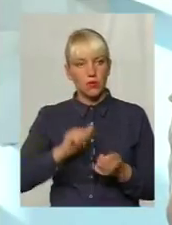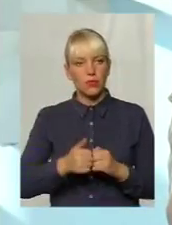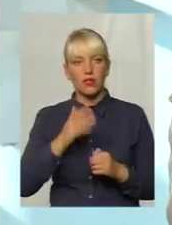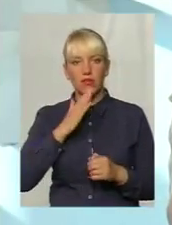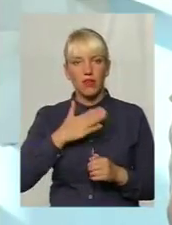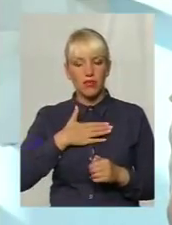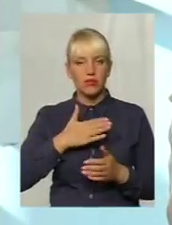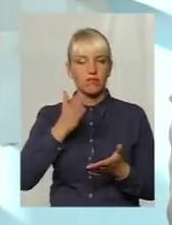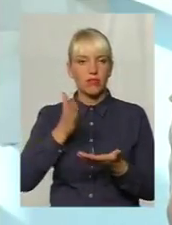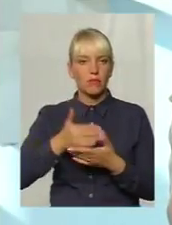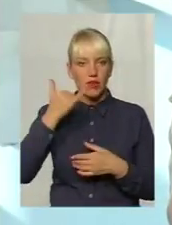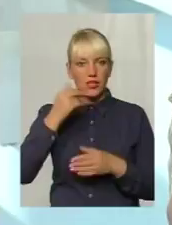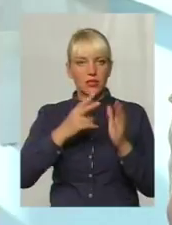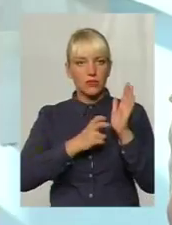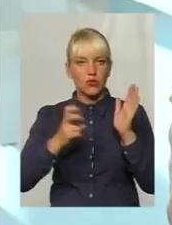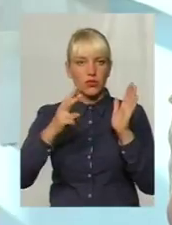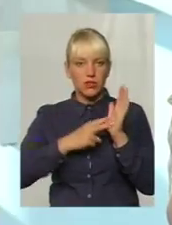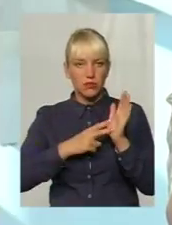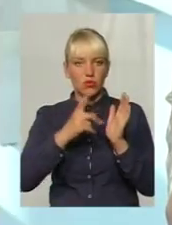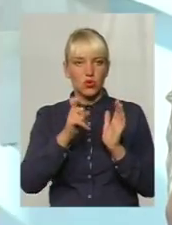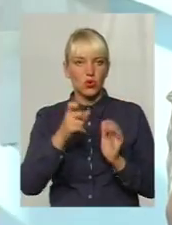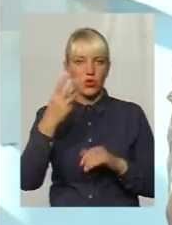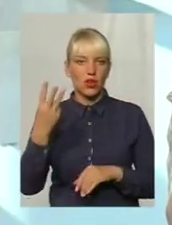нашої гарячої лінії – 707-103.